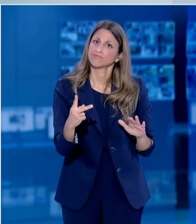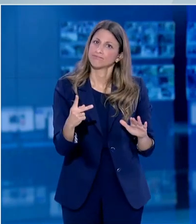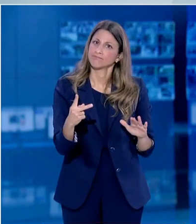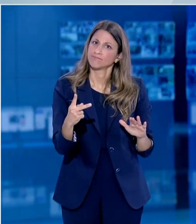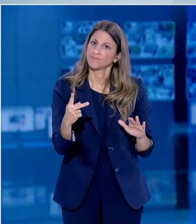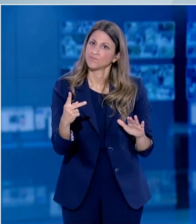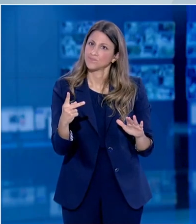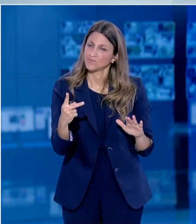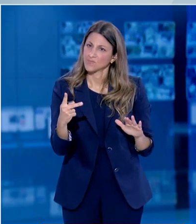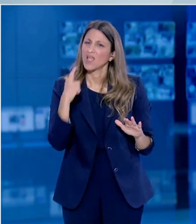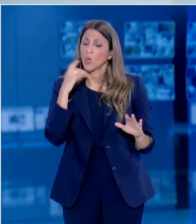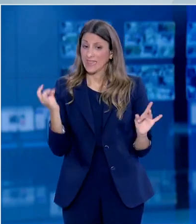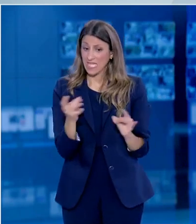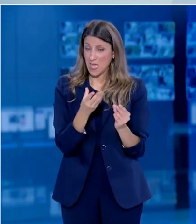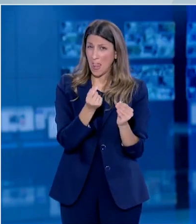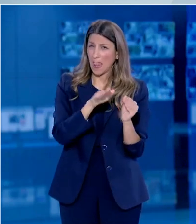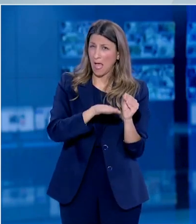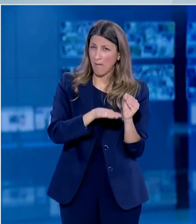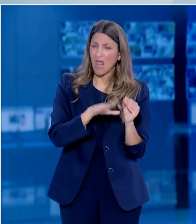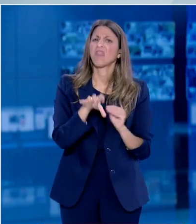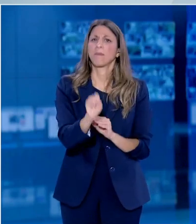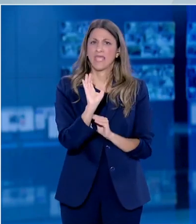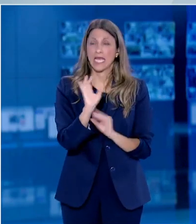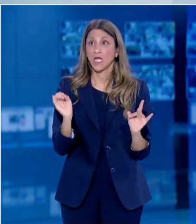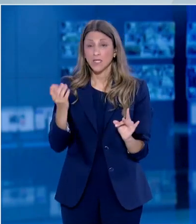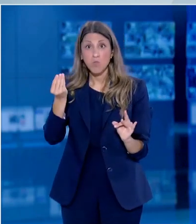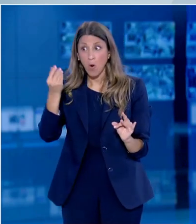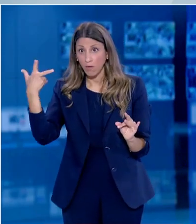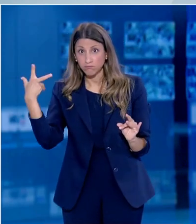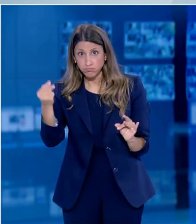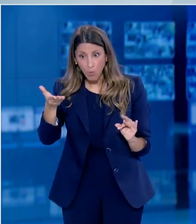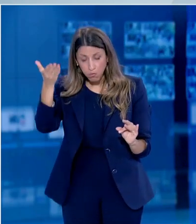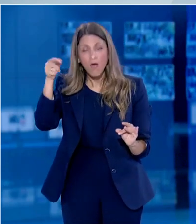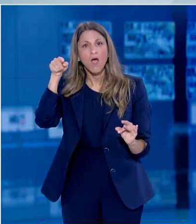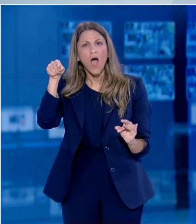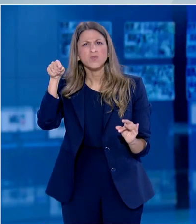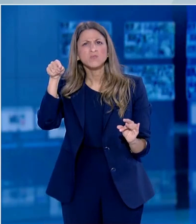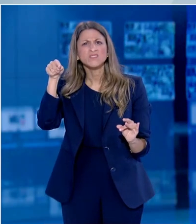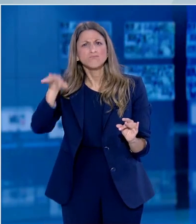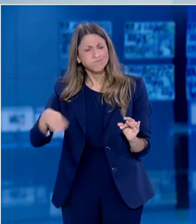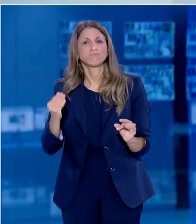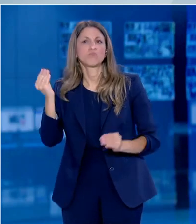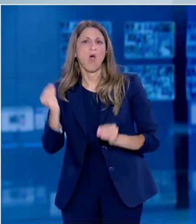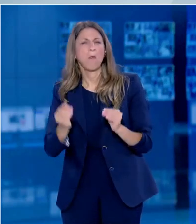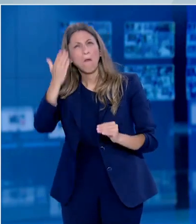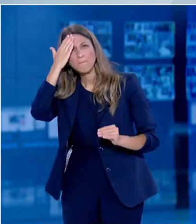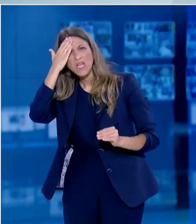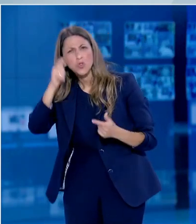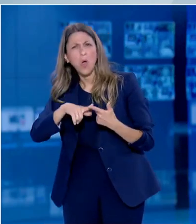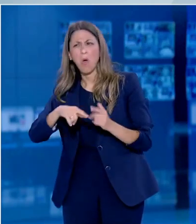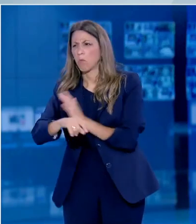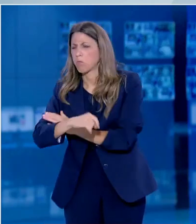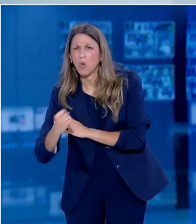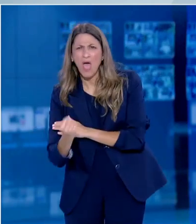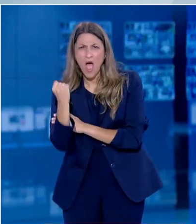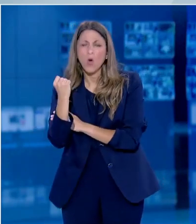την πολύ ψηλή συνήθως έχει κάποιες παρενέργειες. Πονάει το χέρι κάνει σπηρετό κλπ. Αυτό μάλιστα έκανα και αυτή. Επέλεξαν μια μεσαία δόση για να συνεχίσουν τις μελέτες